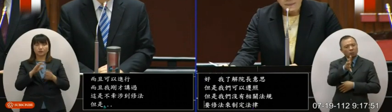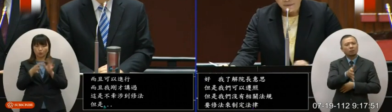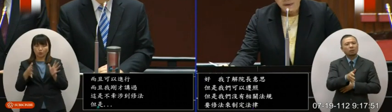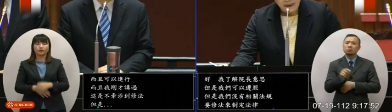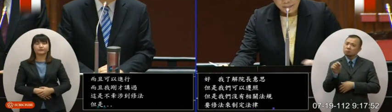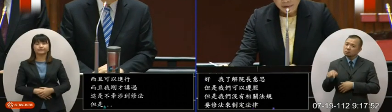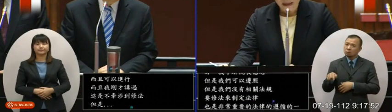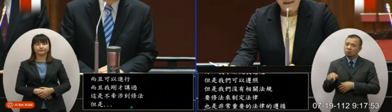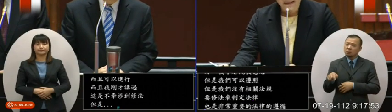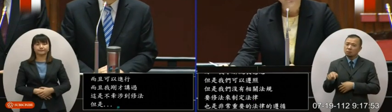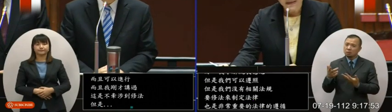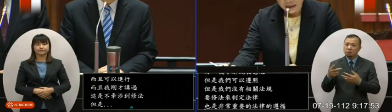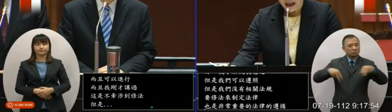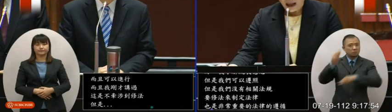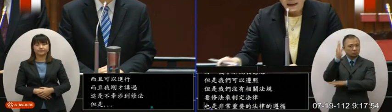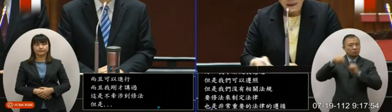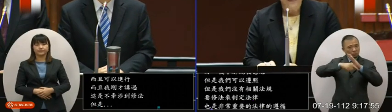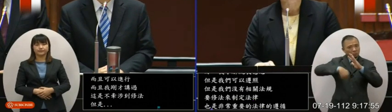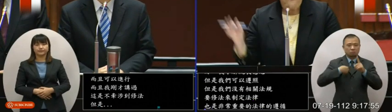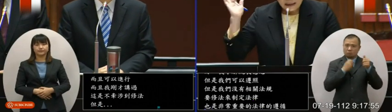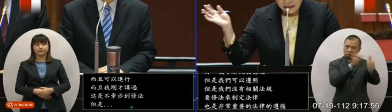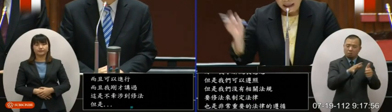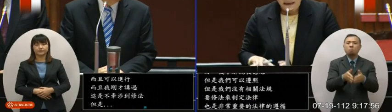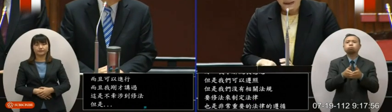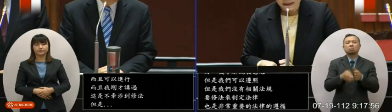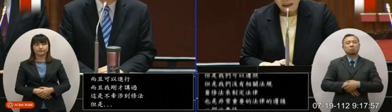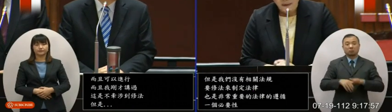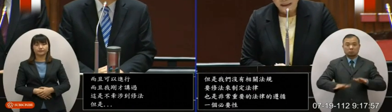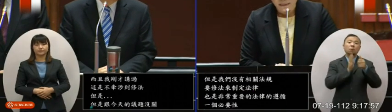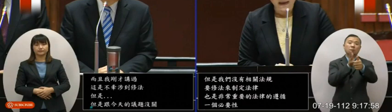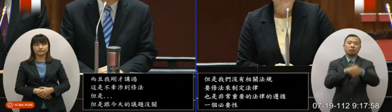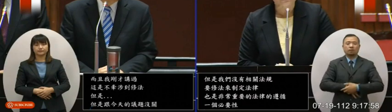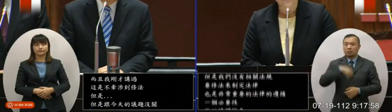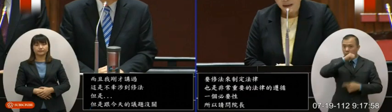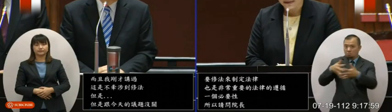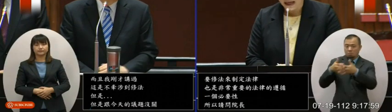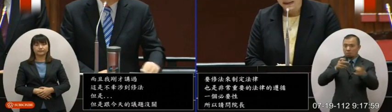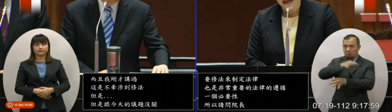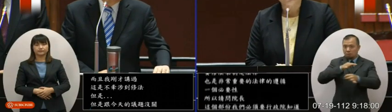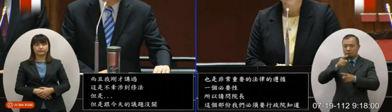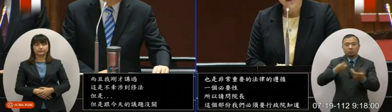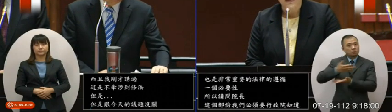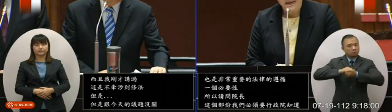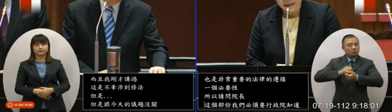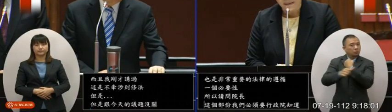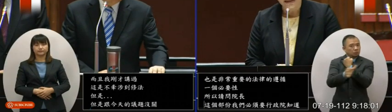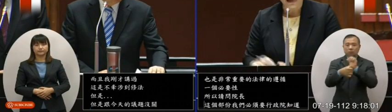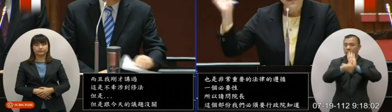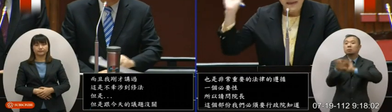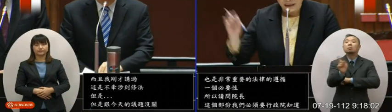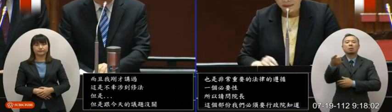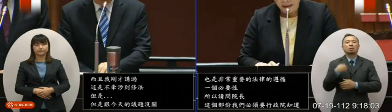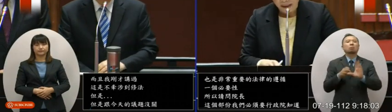这个部分我们必须让行政院知道好那院长现在请问你知道我们台美贸易协定第五章的张敏是什么你知道